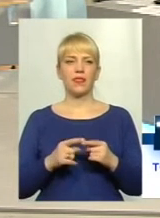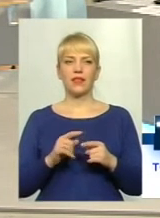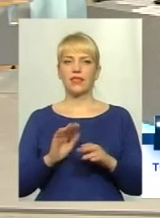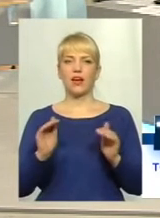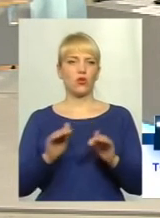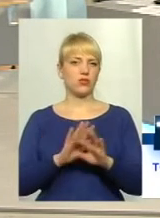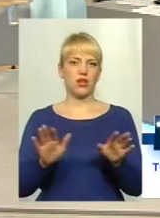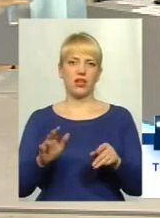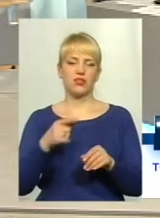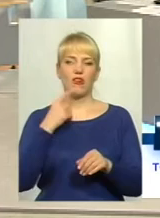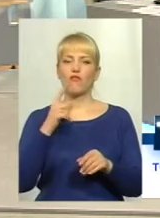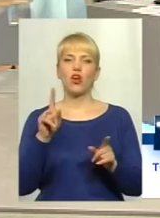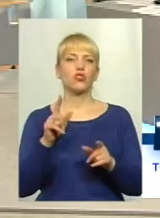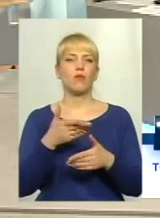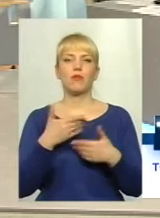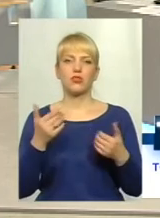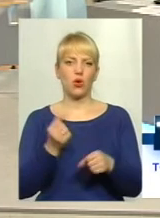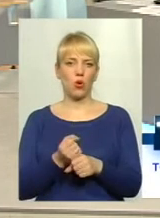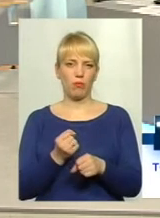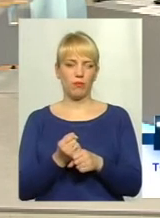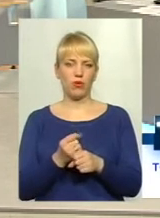касаються. Вони кажуть, а що ми зробимо?